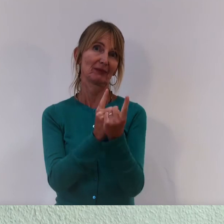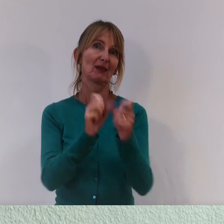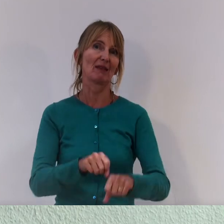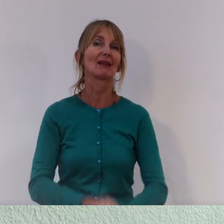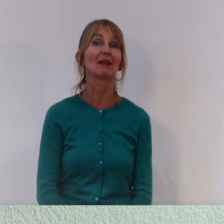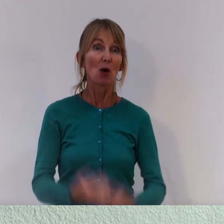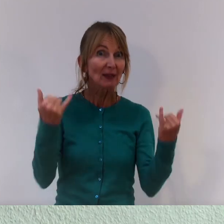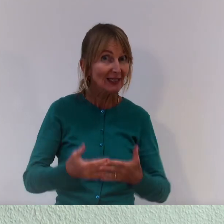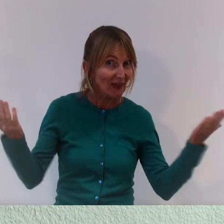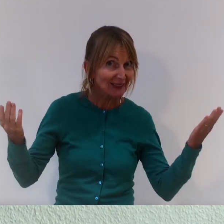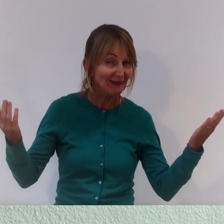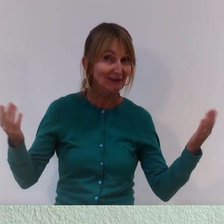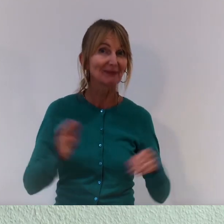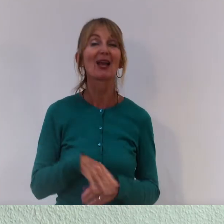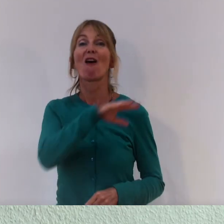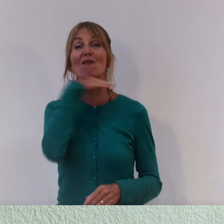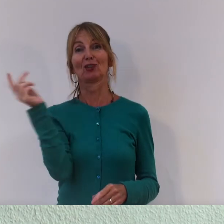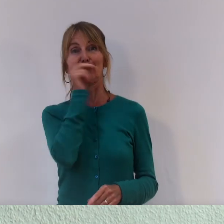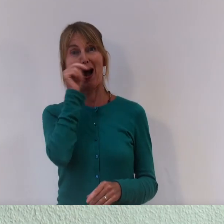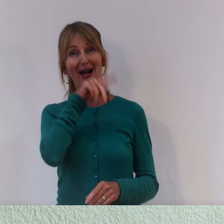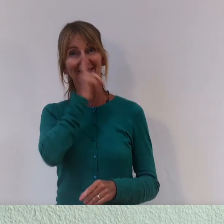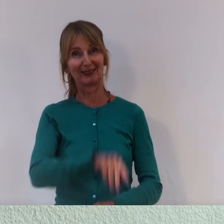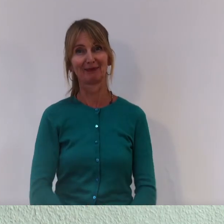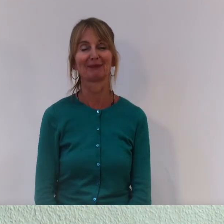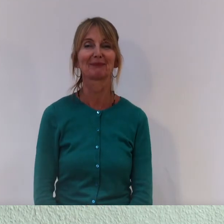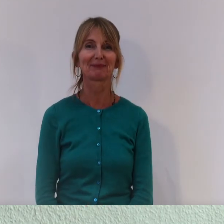Und jetzt? Viel Spaß!